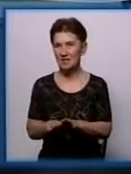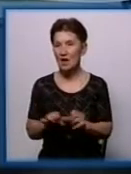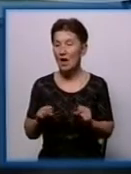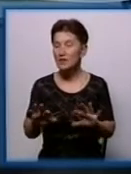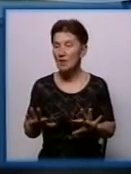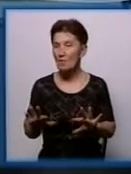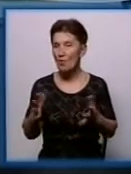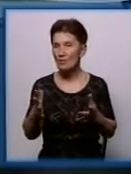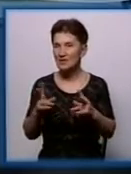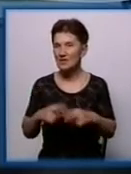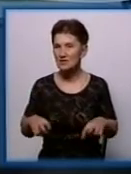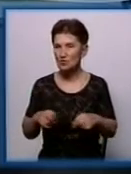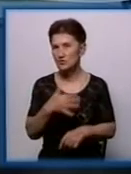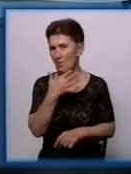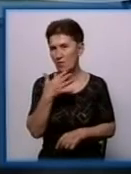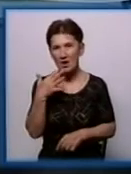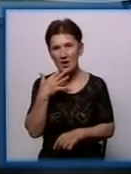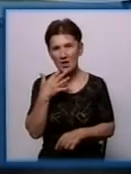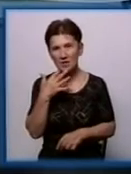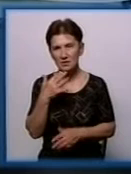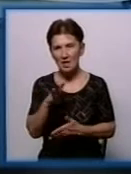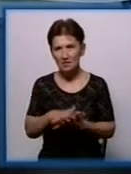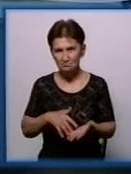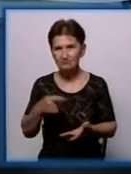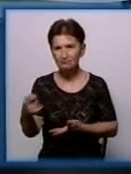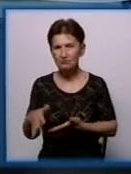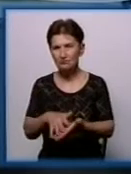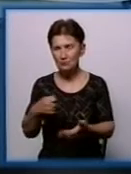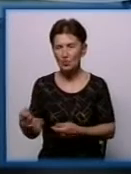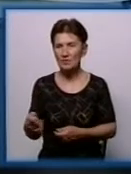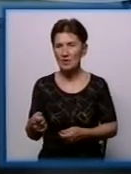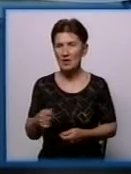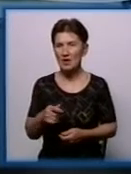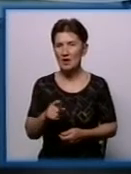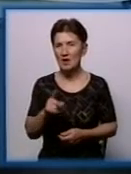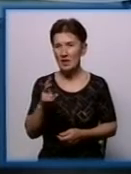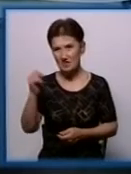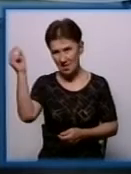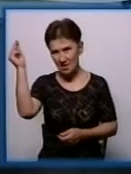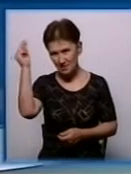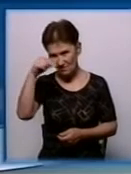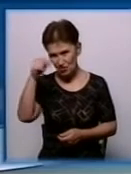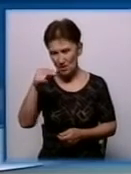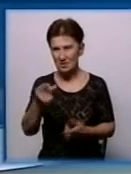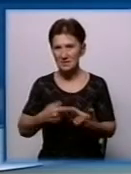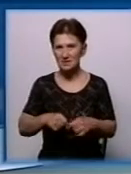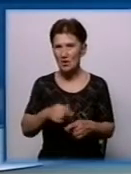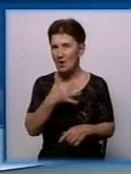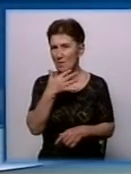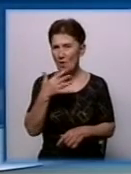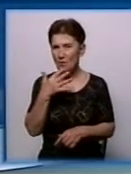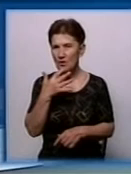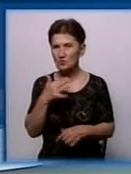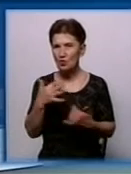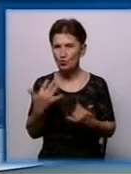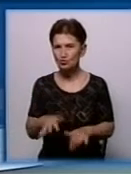розгляду багато позовів, так як і далі в нас буде розмова йти про навчальні заклади, багато позовів до моменту